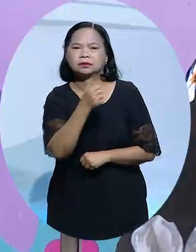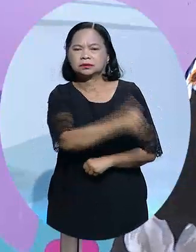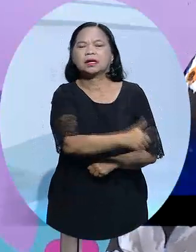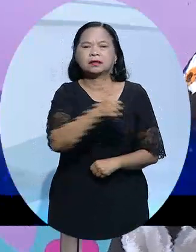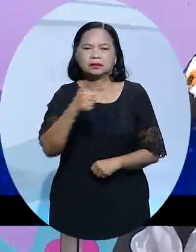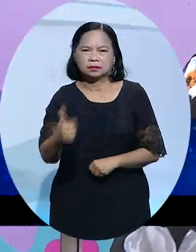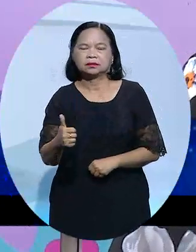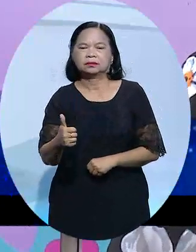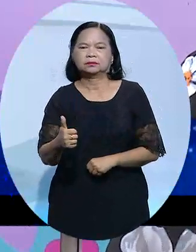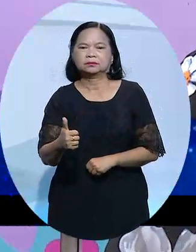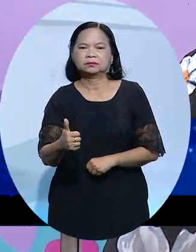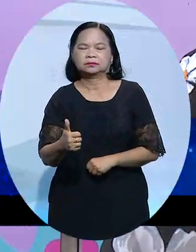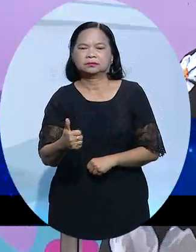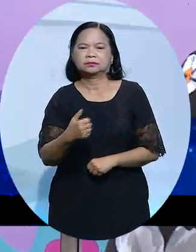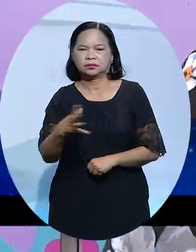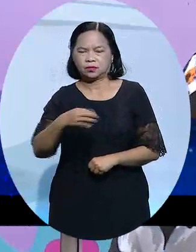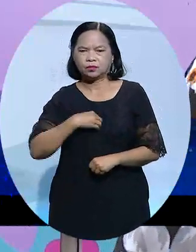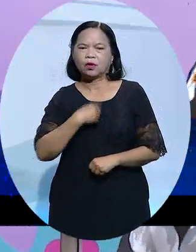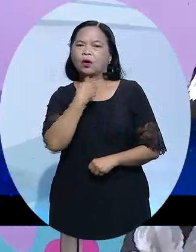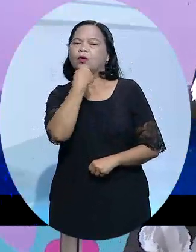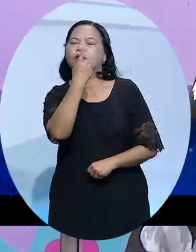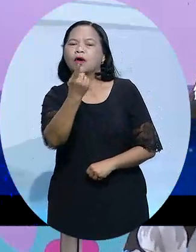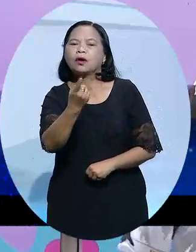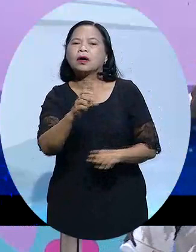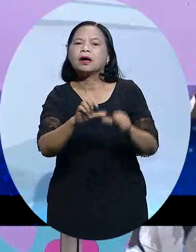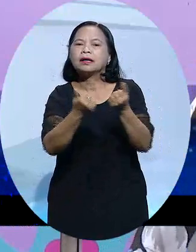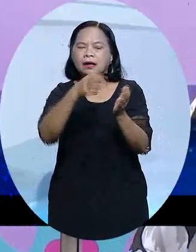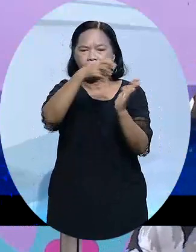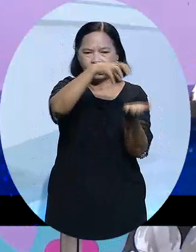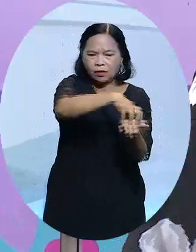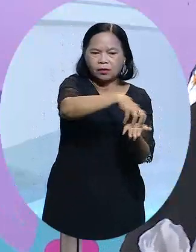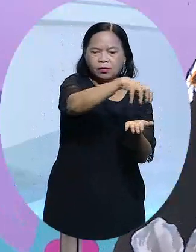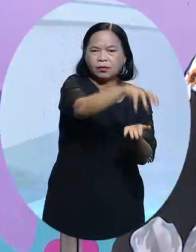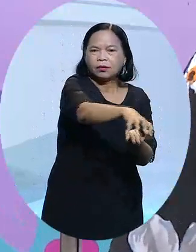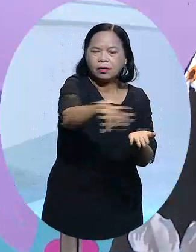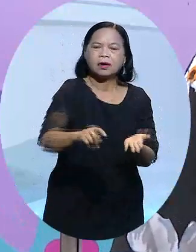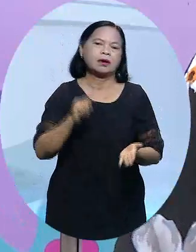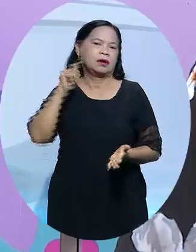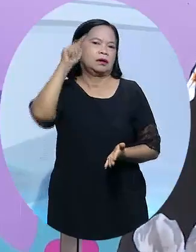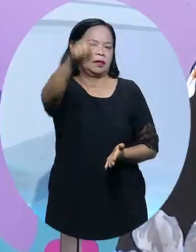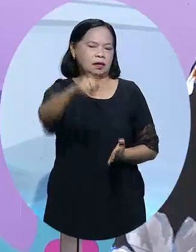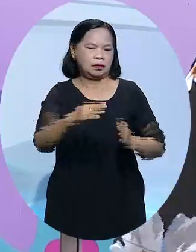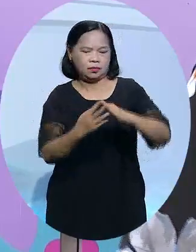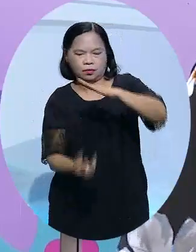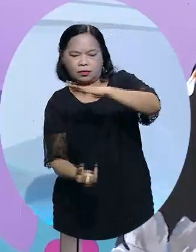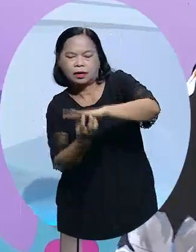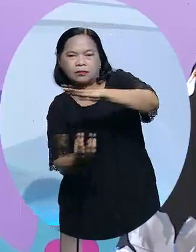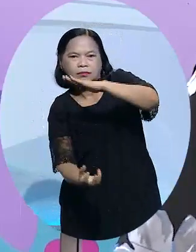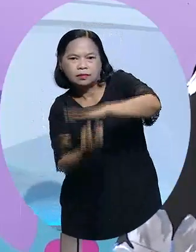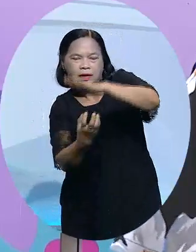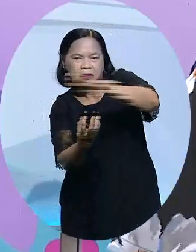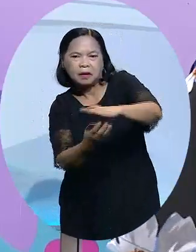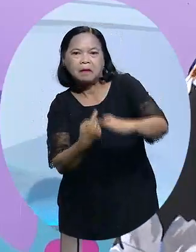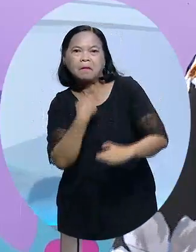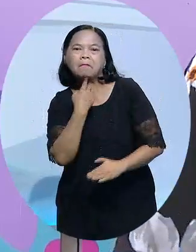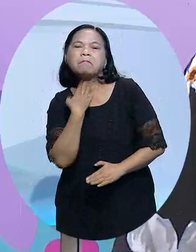hoặc là chúng tôi vào trường, chúng tôi tuyên truyền cũng như tất cả các địa phương là chúng tôi vào tới khu dân cư, khu công nghiệp. Chúng tôi tuyên truyền và mong rằng người phụ